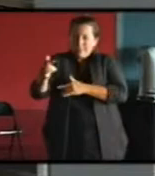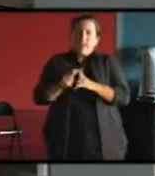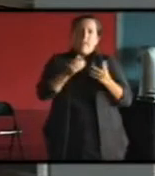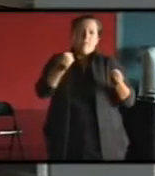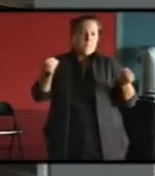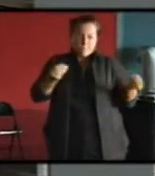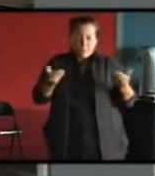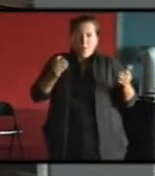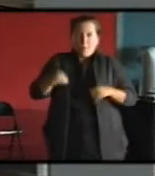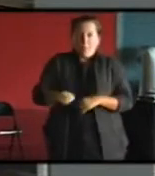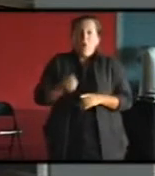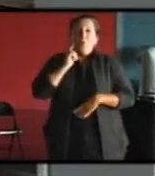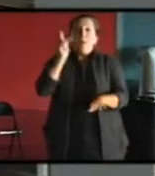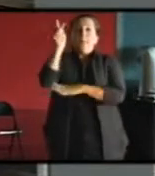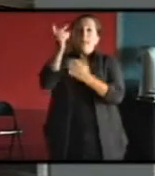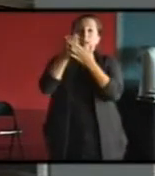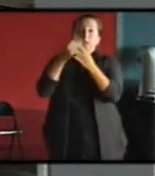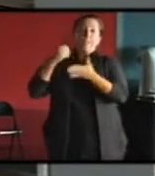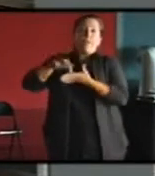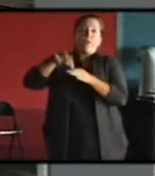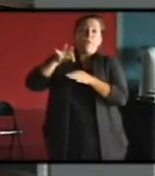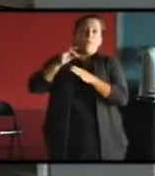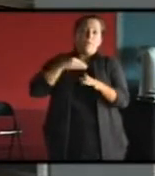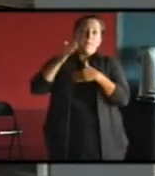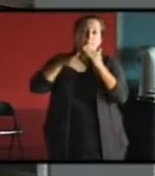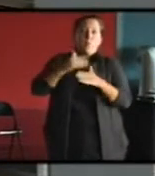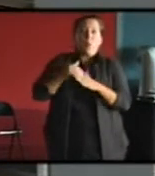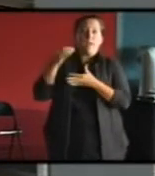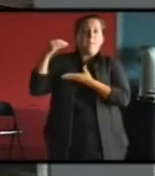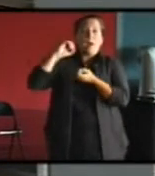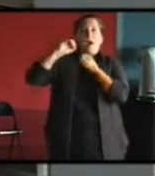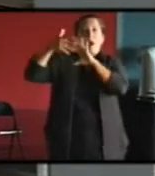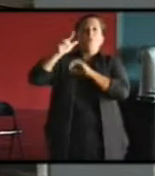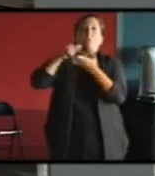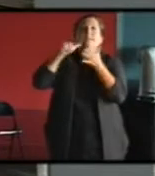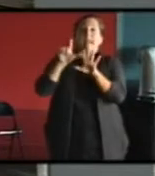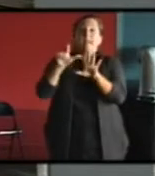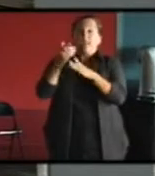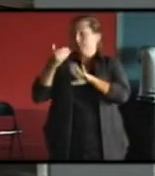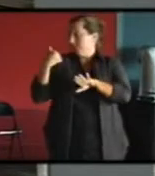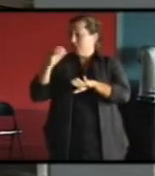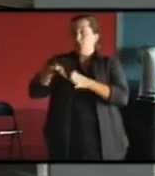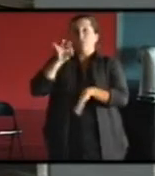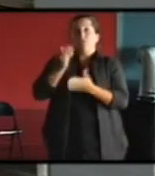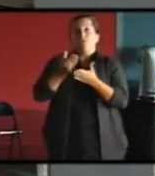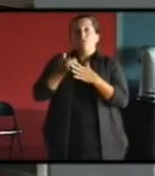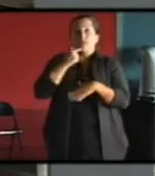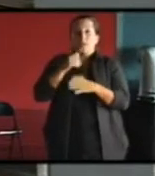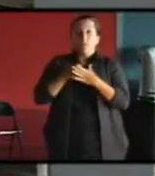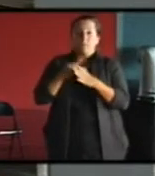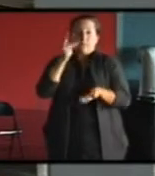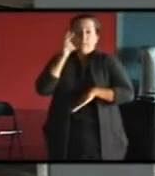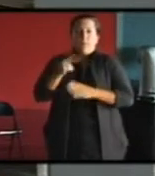Paris a voté un plan climat en 2007, très ambitieux, avec un objectif d'arriver à 80